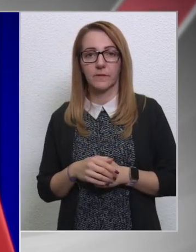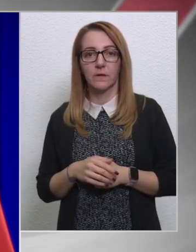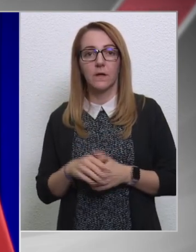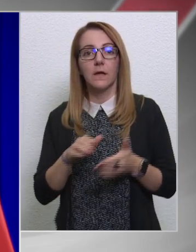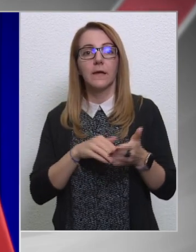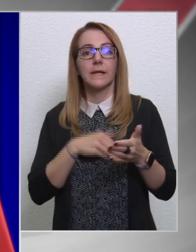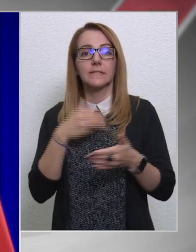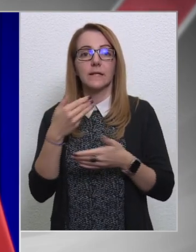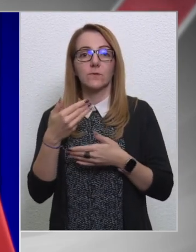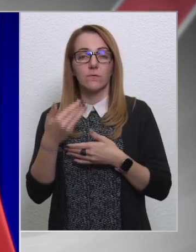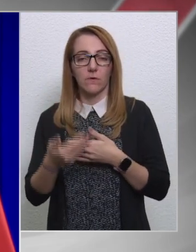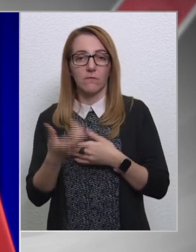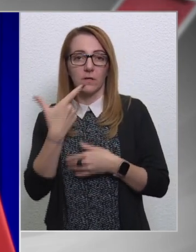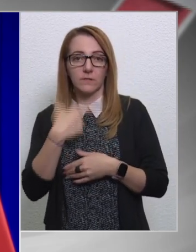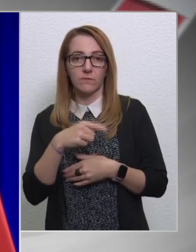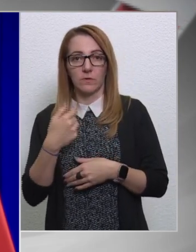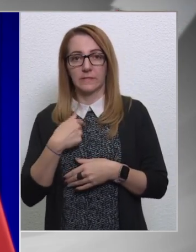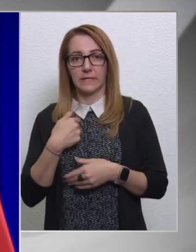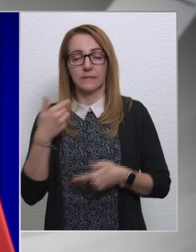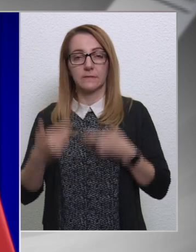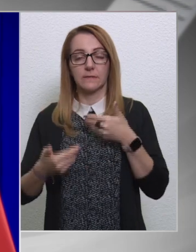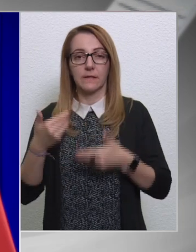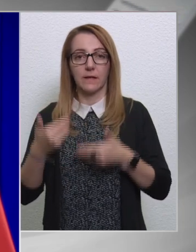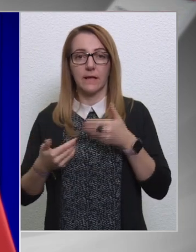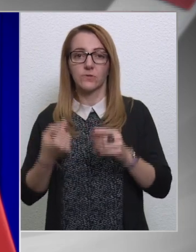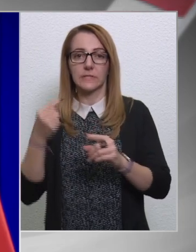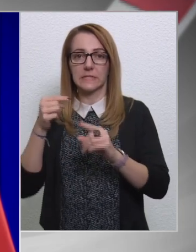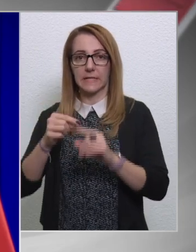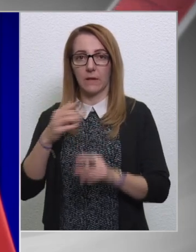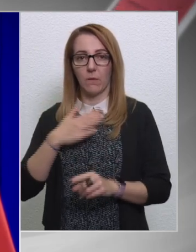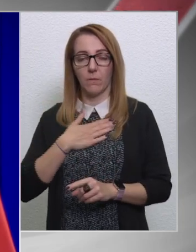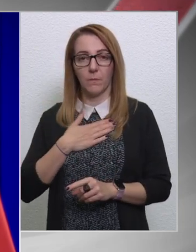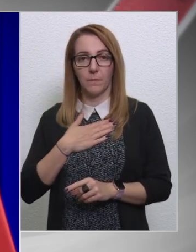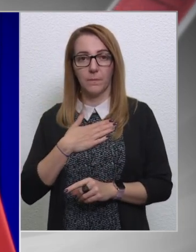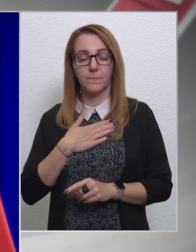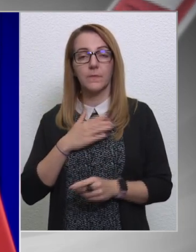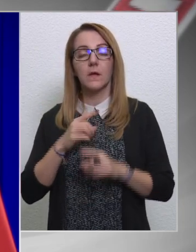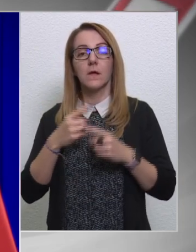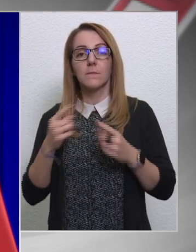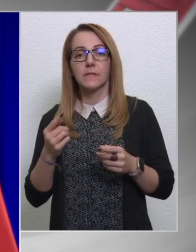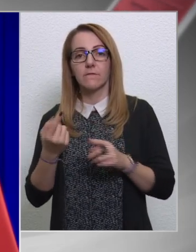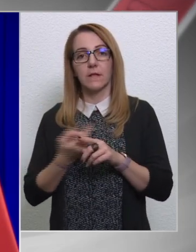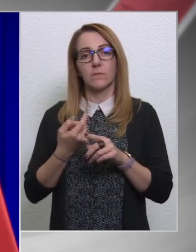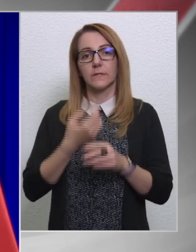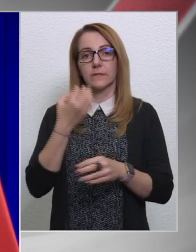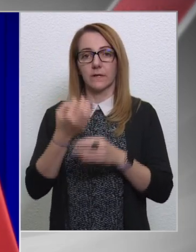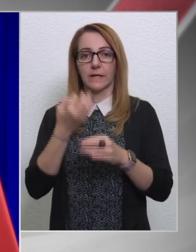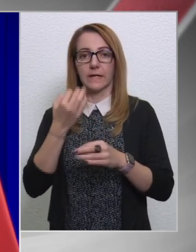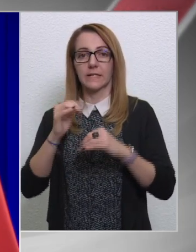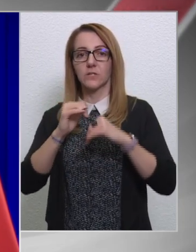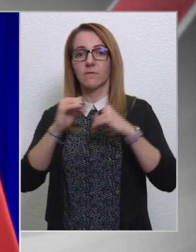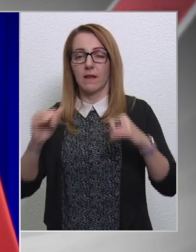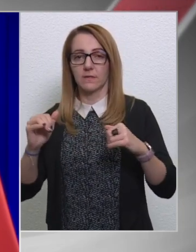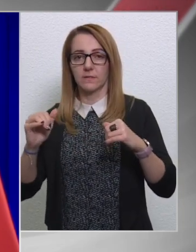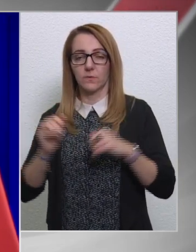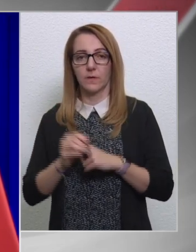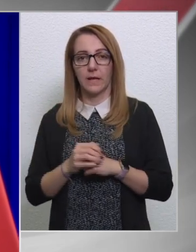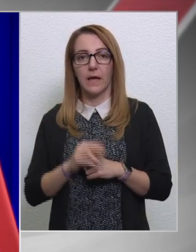Kedvetően fogva az volt az én tárgyalási célom, hogy mindenfajta politikai kérdést válaszunk le